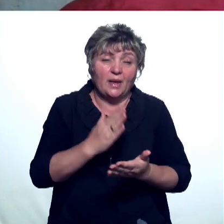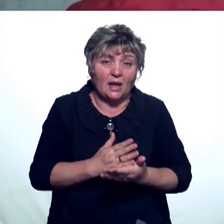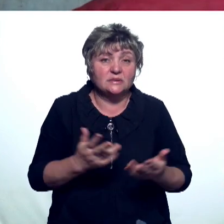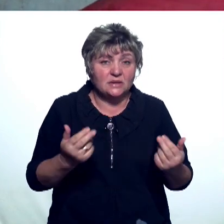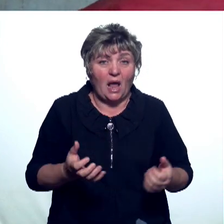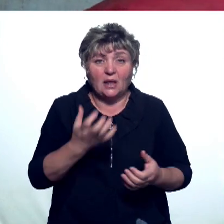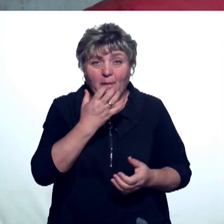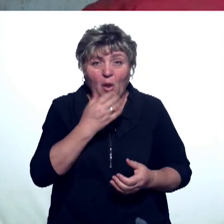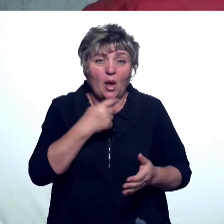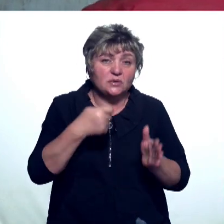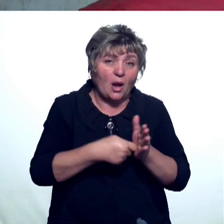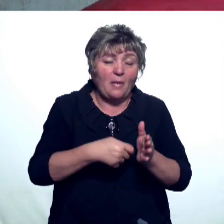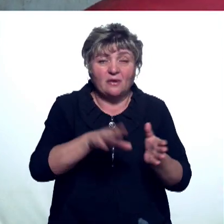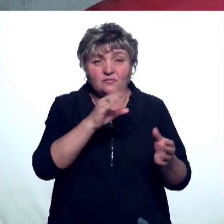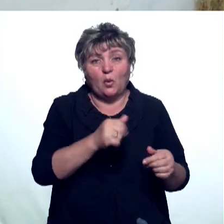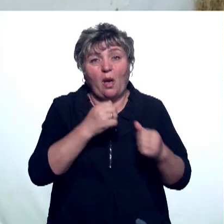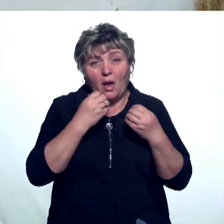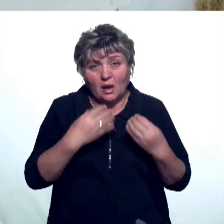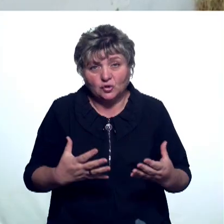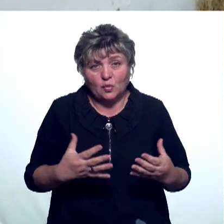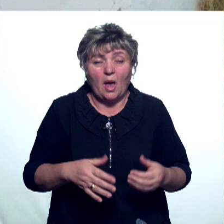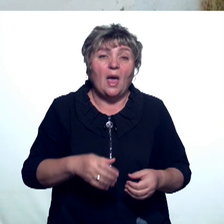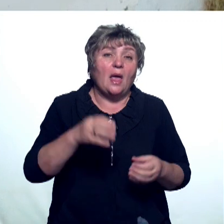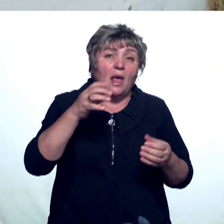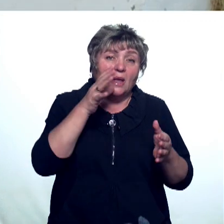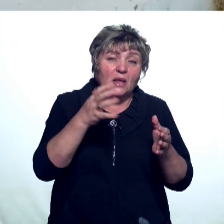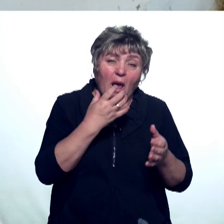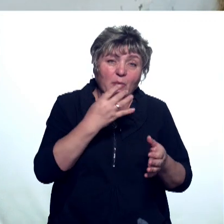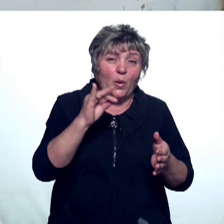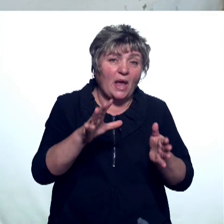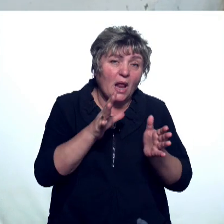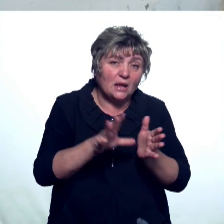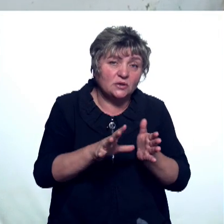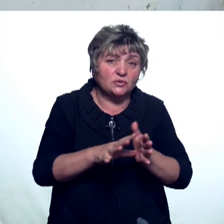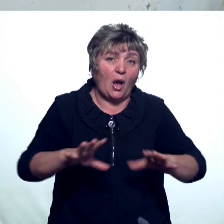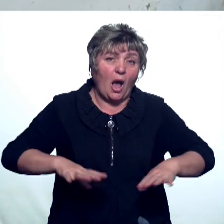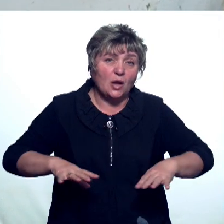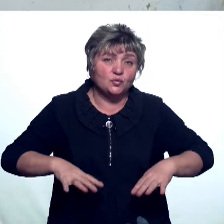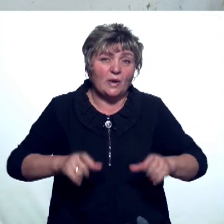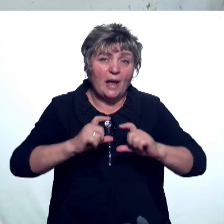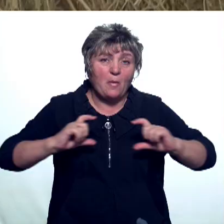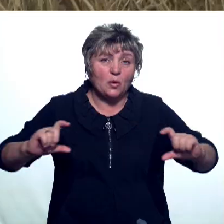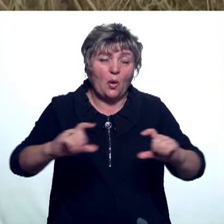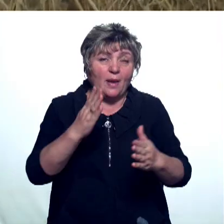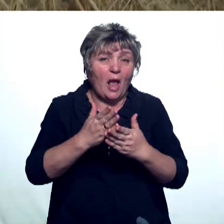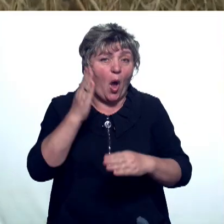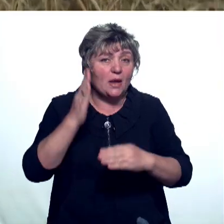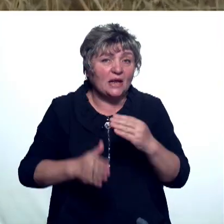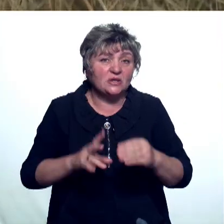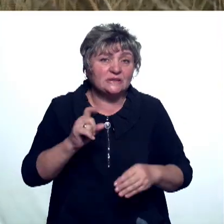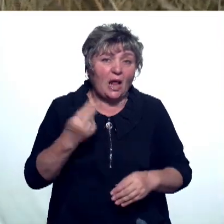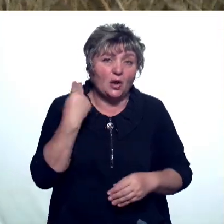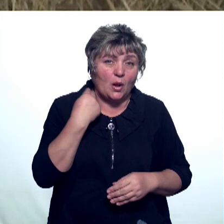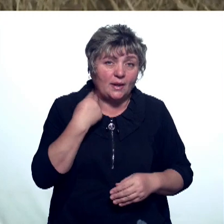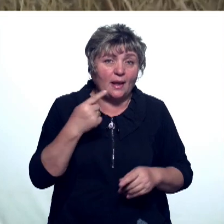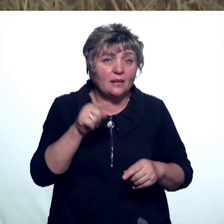Тепло с кормами тоже все хорошо. Тепло и электричество в конюшнях Ижевского ипподрома есть. Ограничивать ресурсы за долги